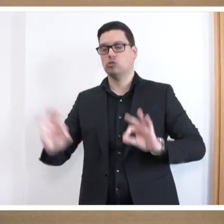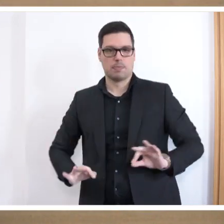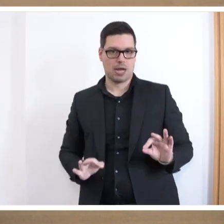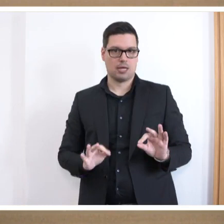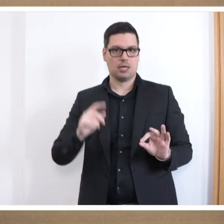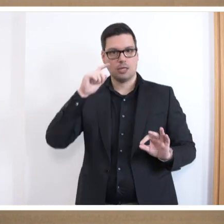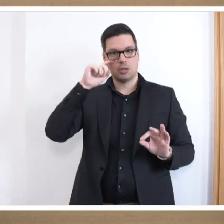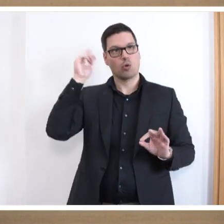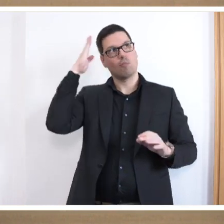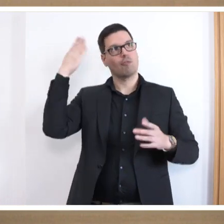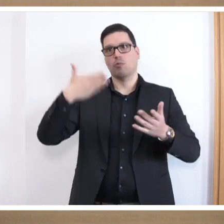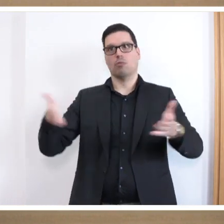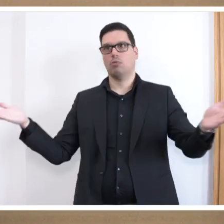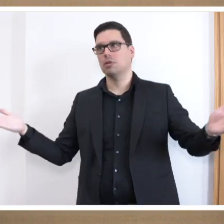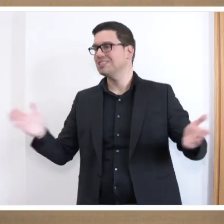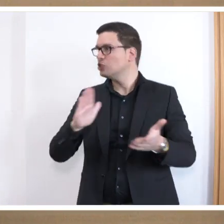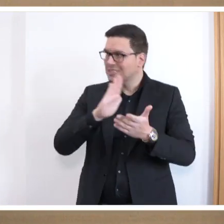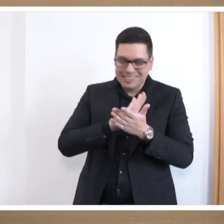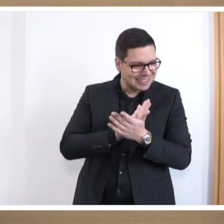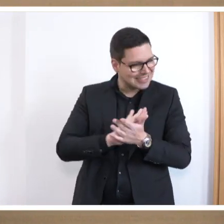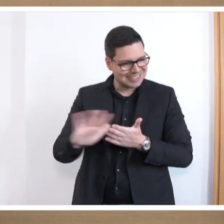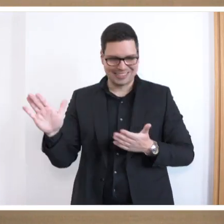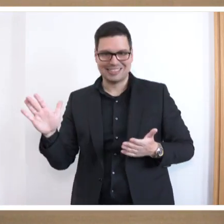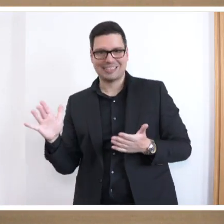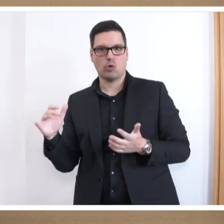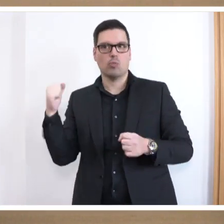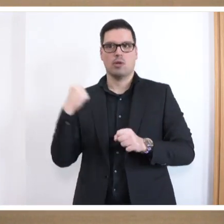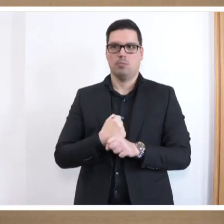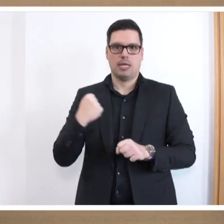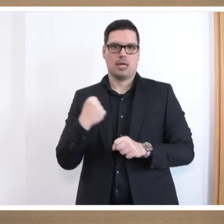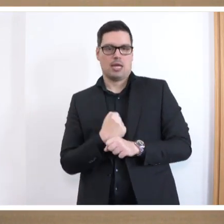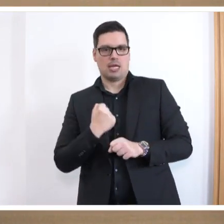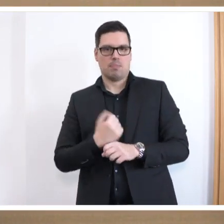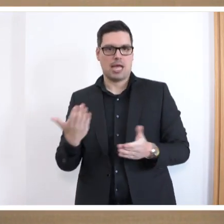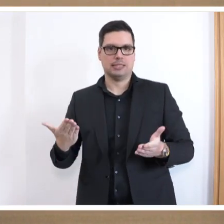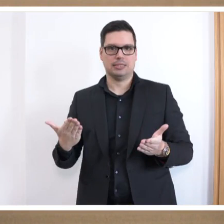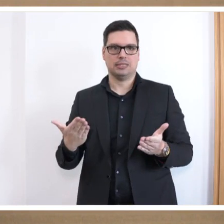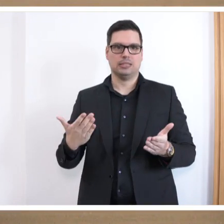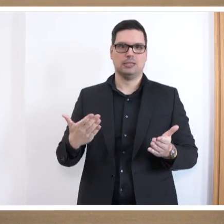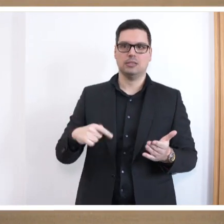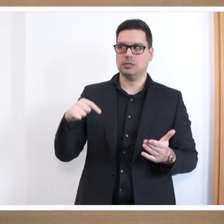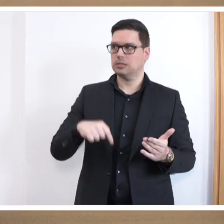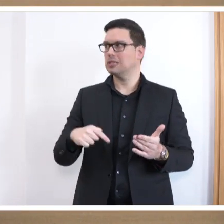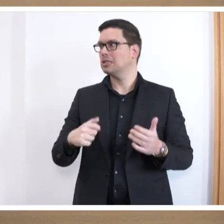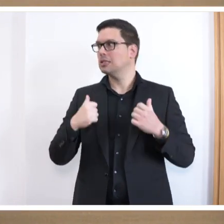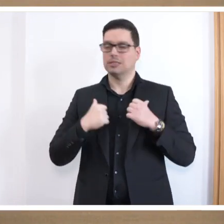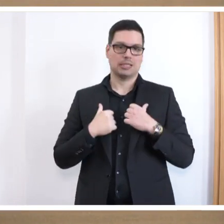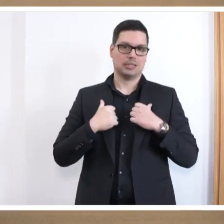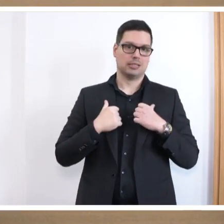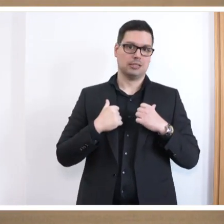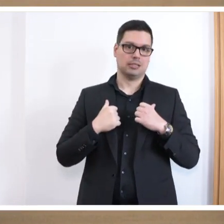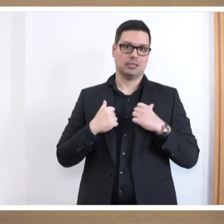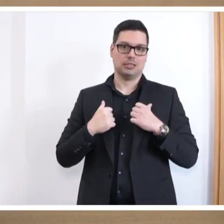Kopfloses Vorgehen bis heute nicht sauber und belegbar mit Argumenten untermauert und hieran trägt in besonderem Maße die